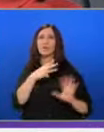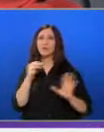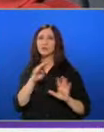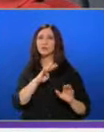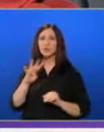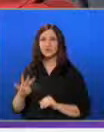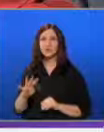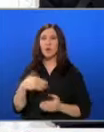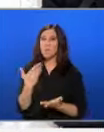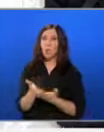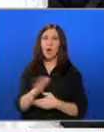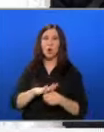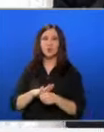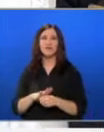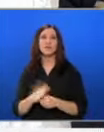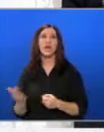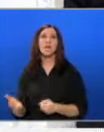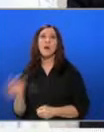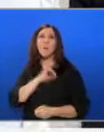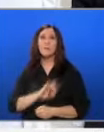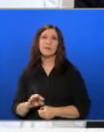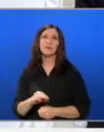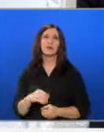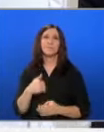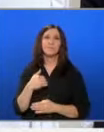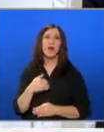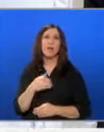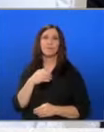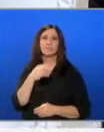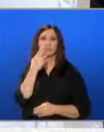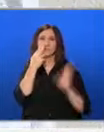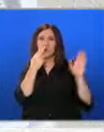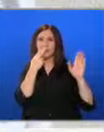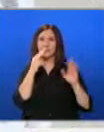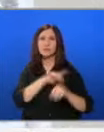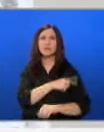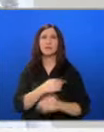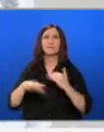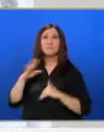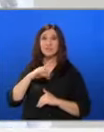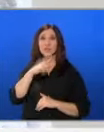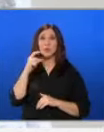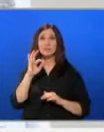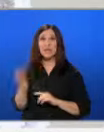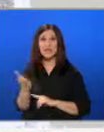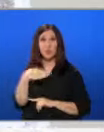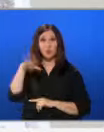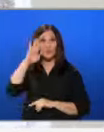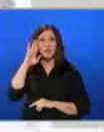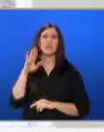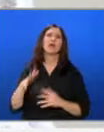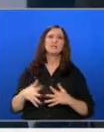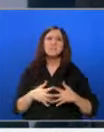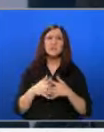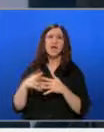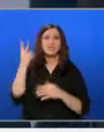полага основите на победата над нацистските сили. Повече от 150 хиляди военнослужащи от Съединените щати, Великобритания,